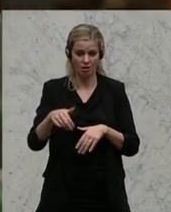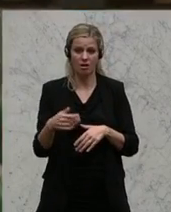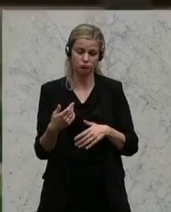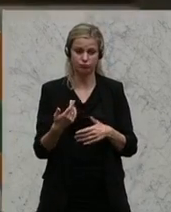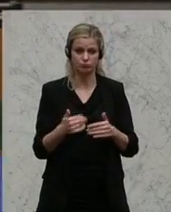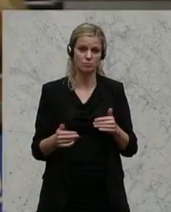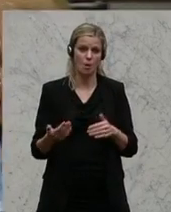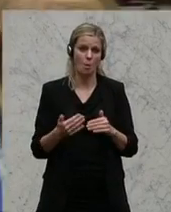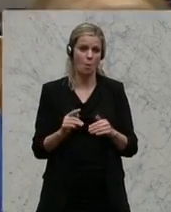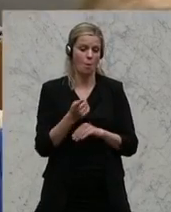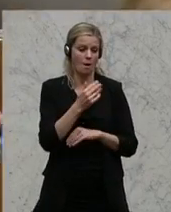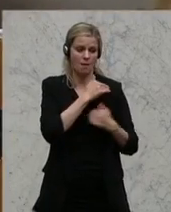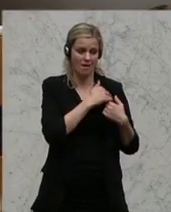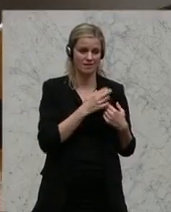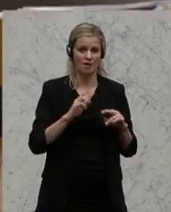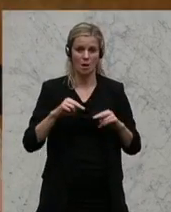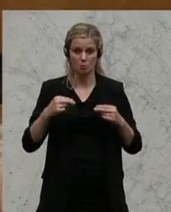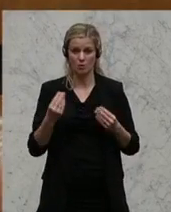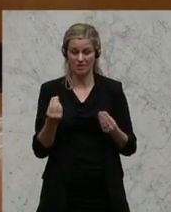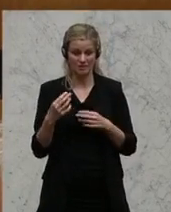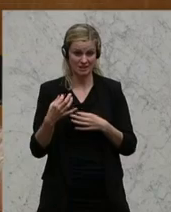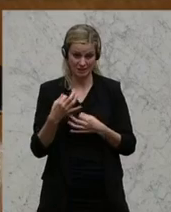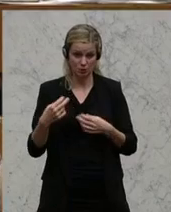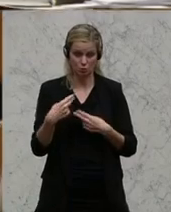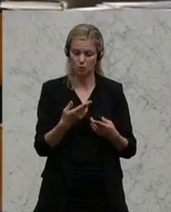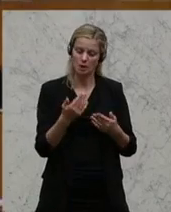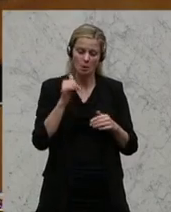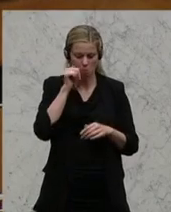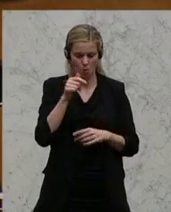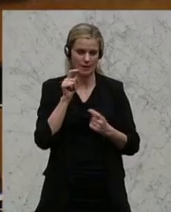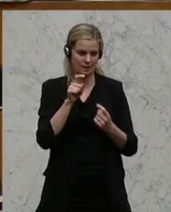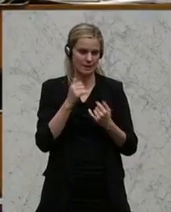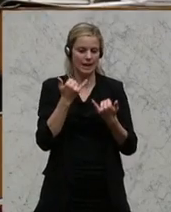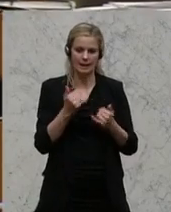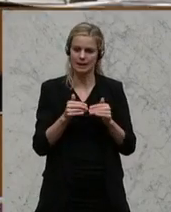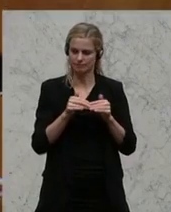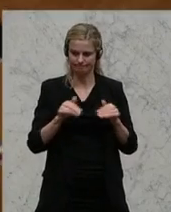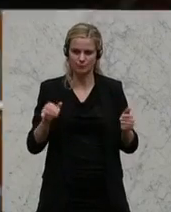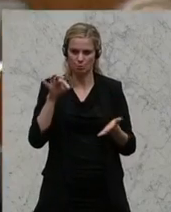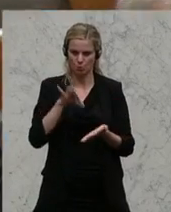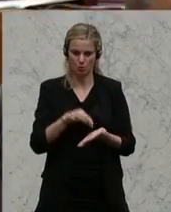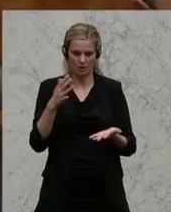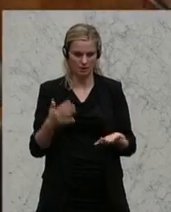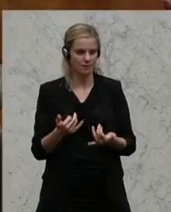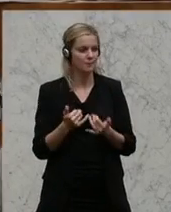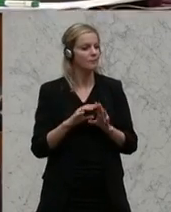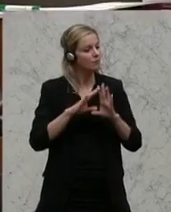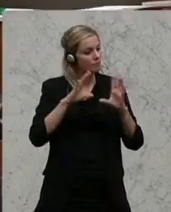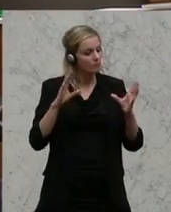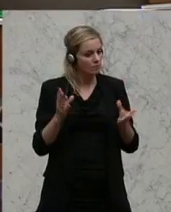da vom Bund nichts mehr dazukommt, das werden wir morgen diskutieren. Genau, machen wir da den Strich drunter, weil insgesamt,